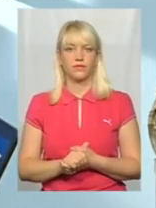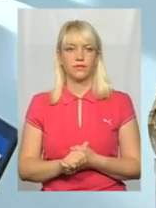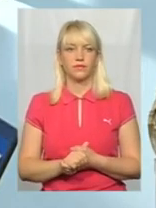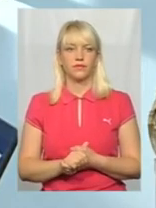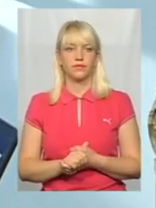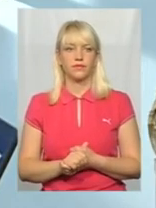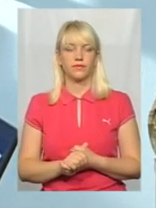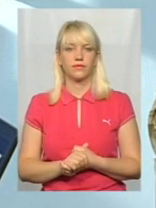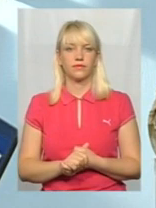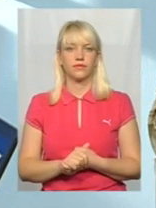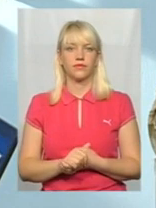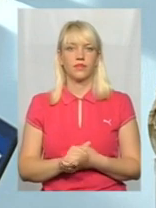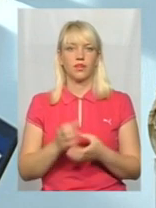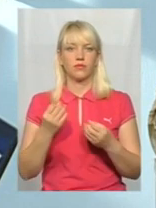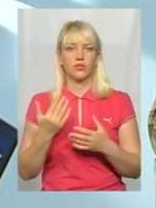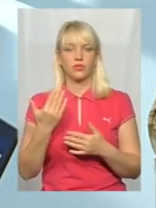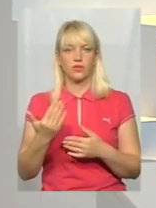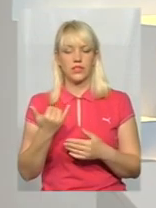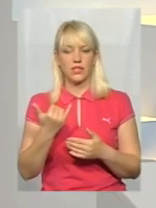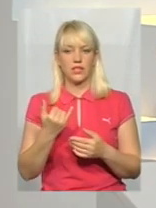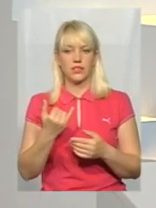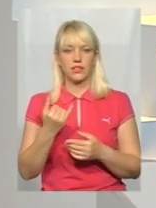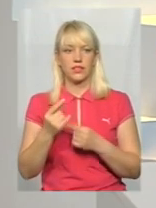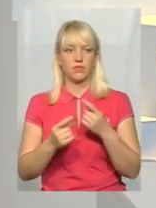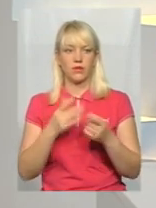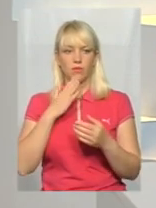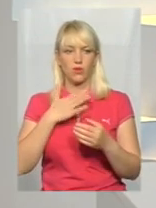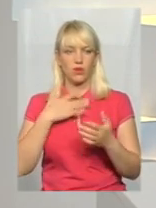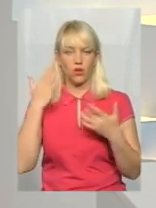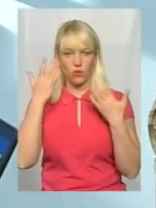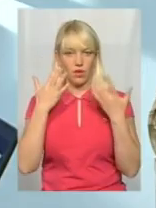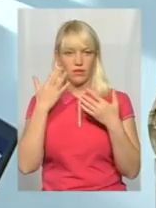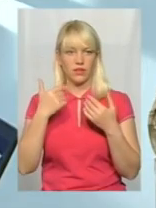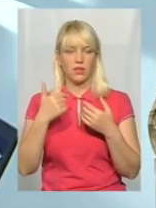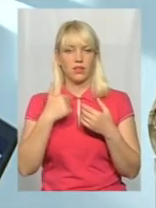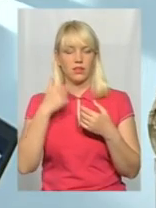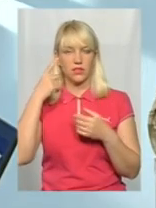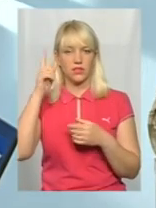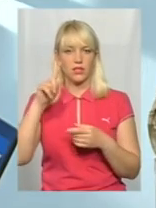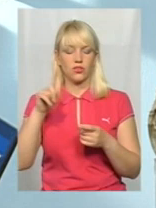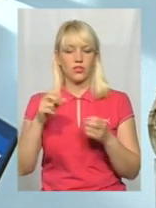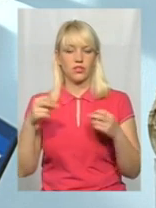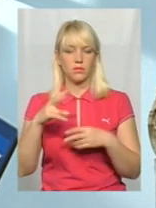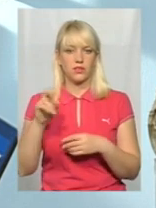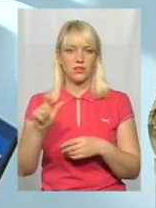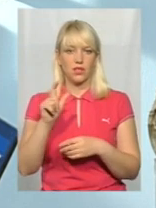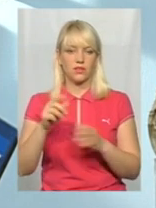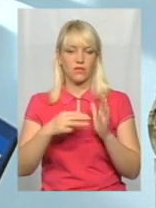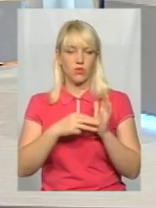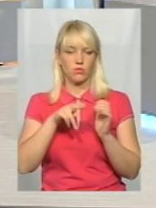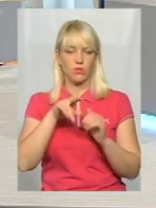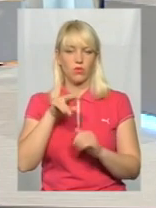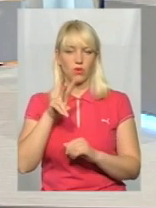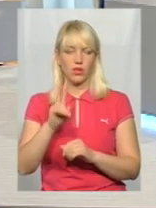Ну просто ви трошки зараз змінили моє уявлення, тобто я знаю, що спецпризначені восьмого полку,